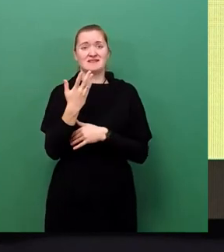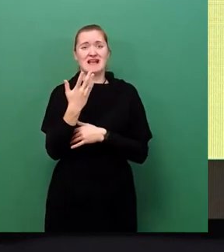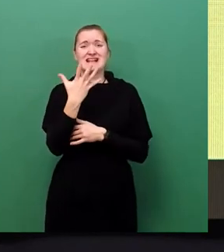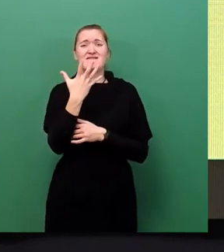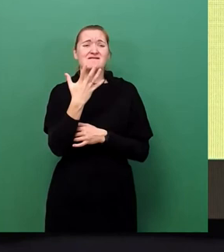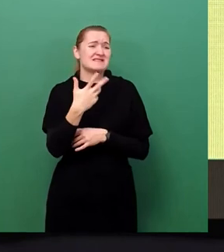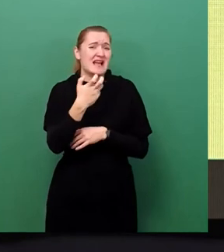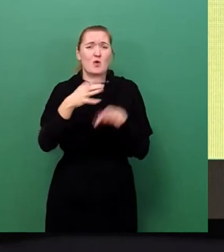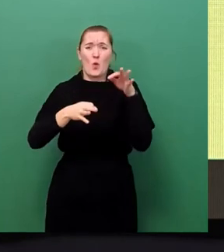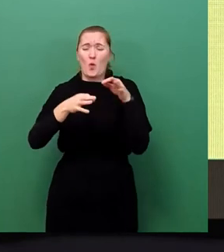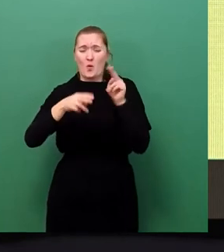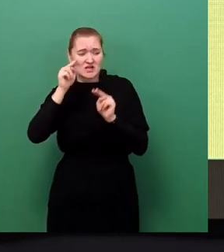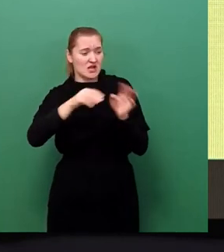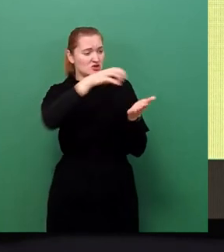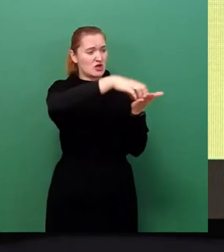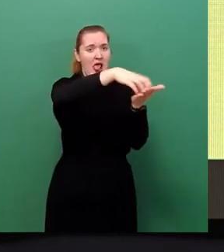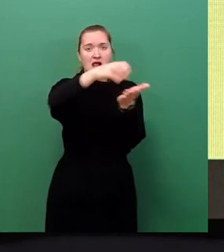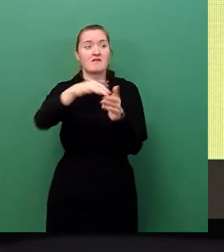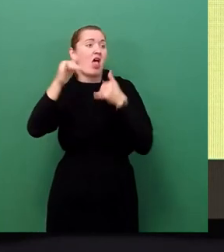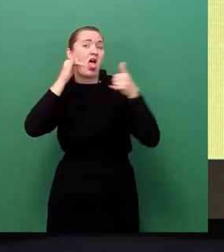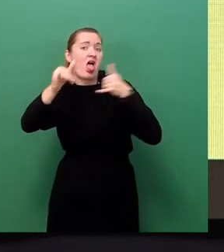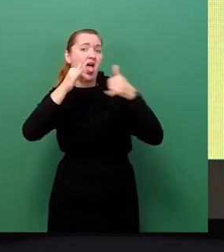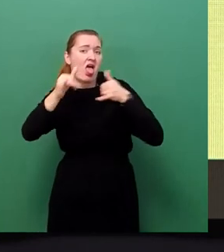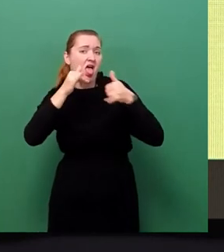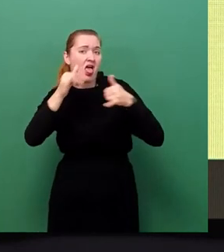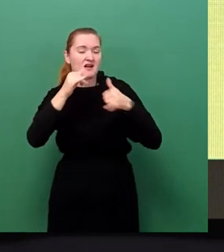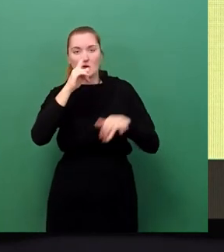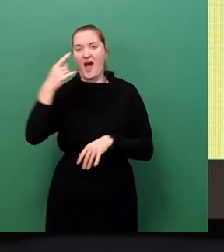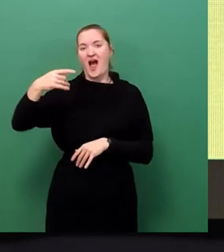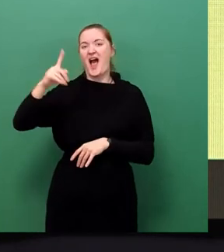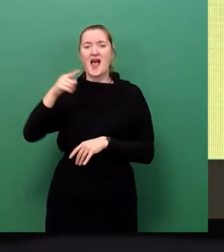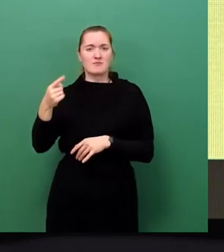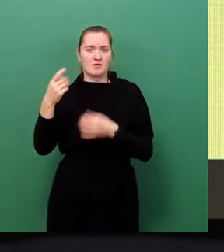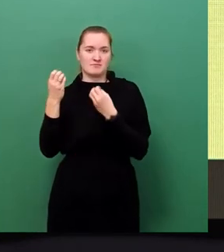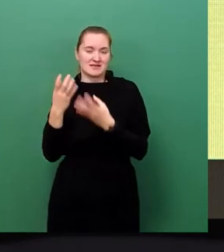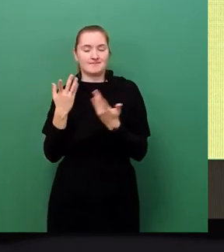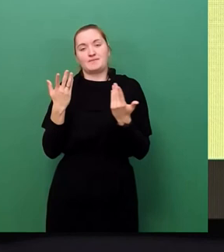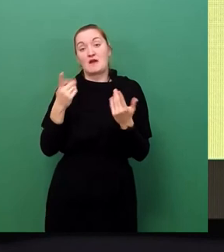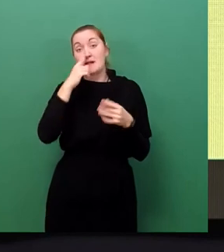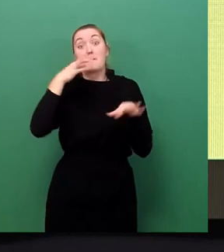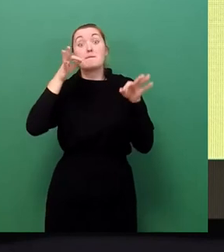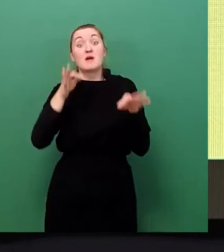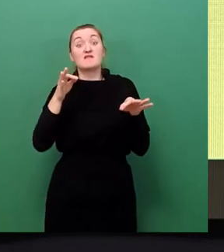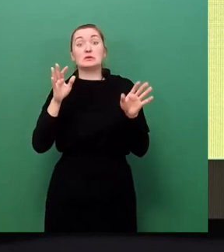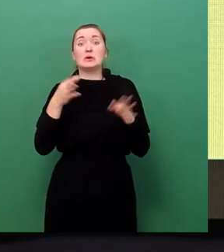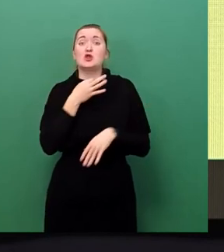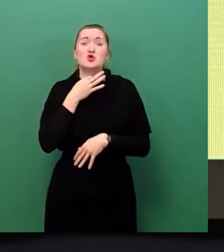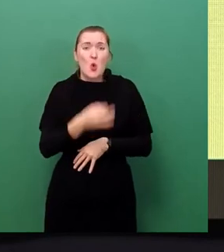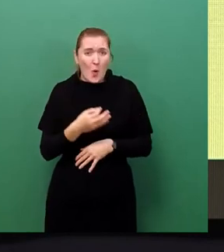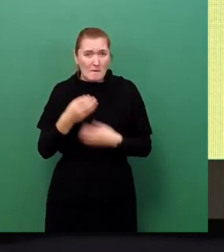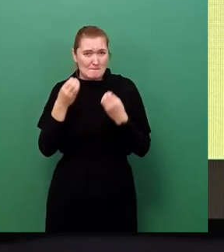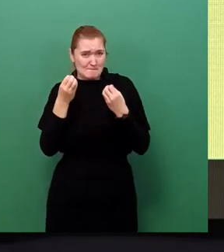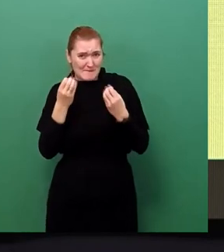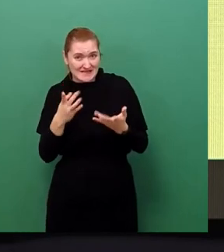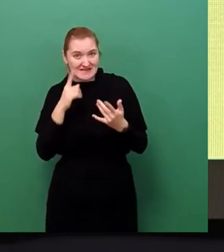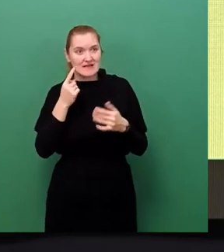Wahrscheinlichkeit, dass man dort hinkommt, deutlich geringer, als wenn es nur einmal ist. Und gerade, wenn wirklich etwas Ernsthaftes los ist mit Leib und Lebengefährdung, kann man eben länger